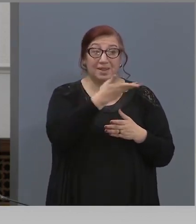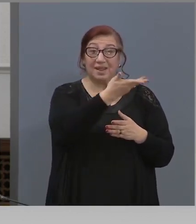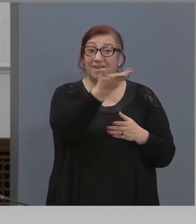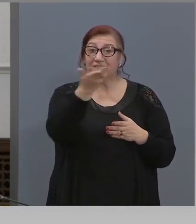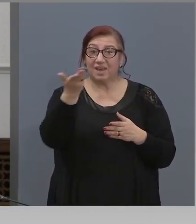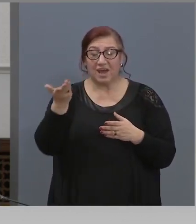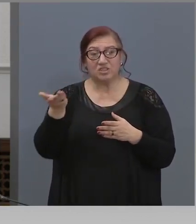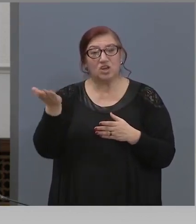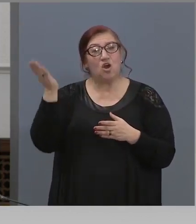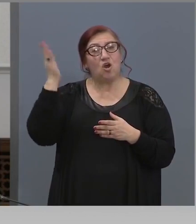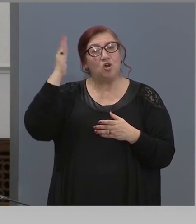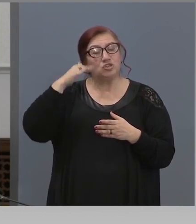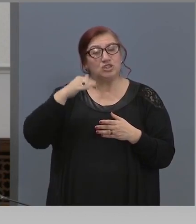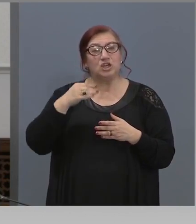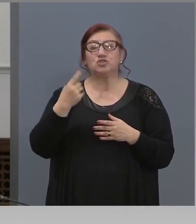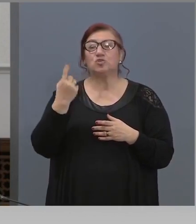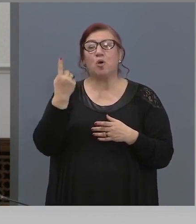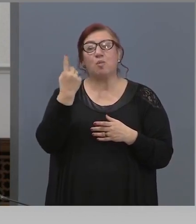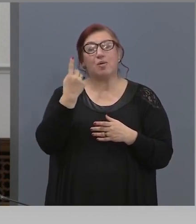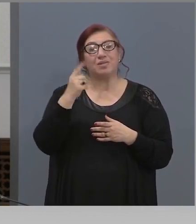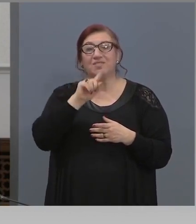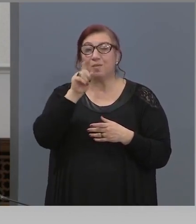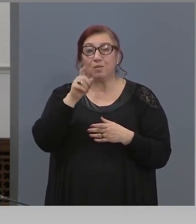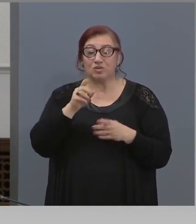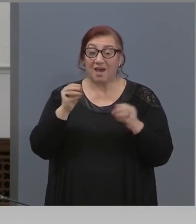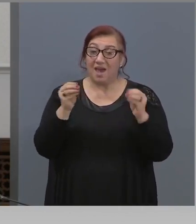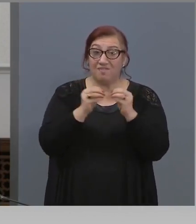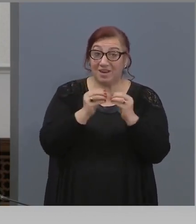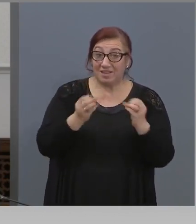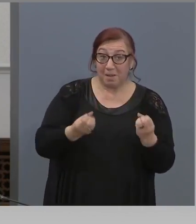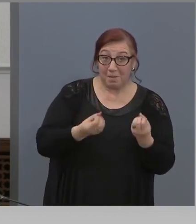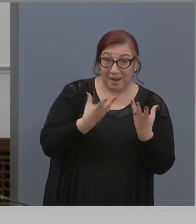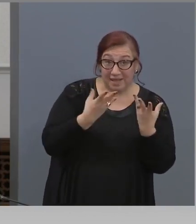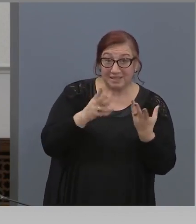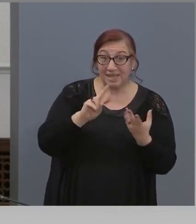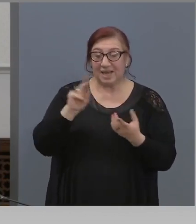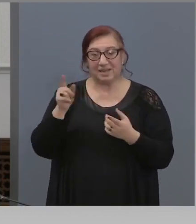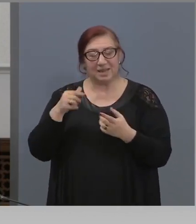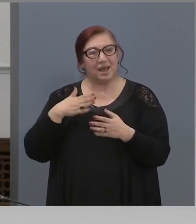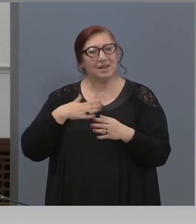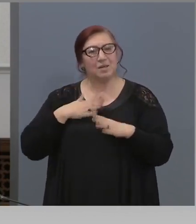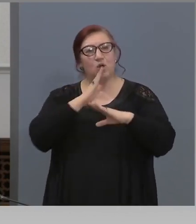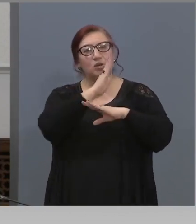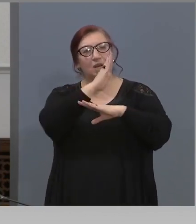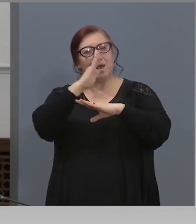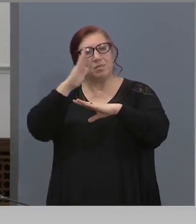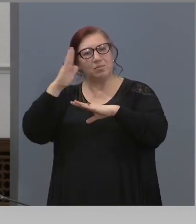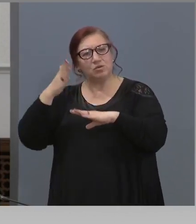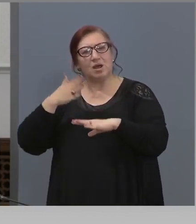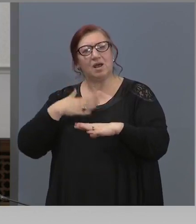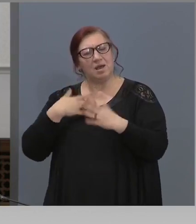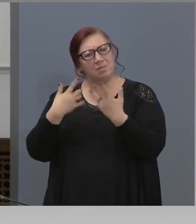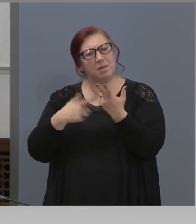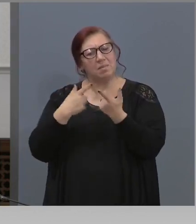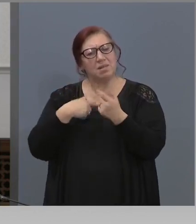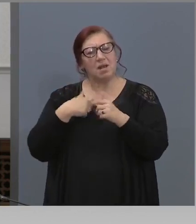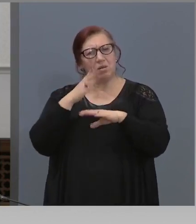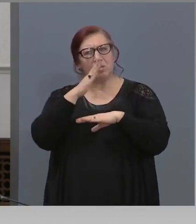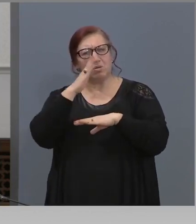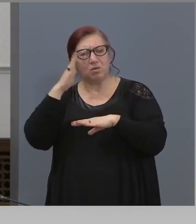предишния въпрос, дали е празник или не. Аз имам на библиотеката няколко яйца от 15 години от Велик ден.